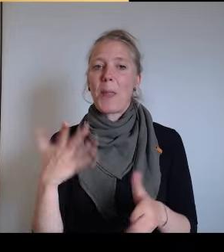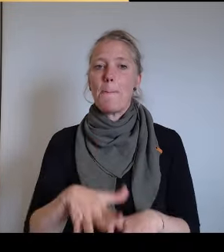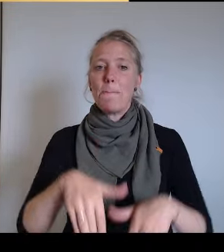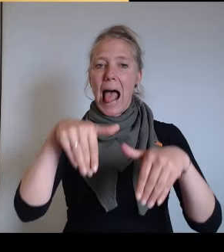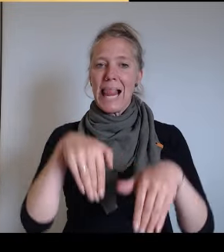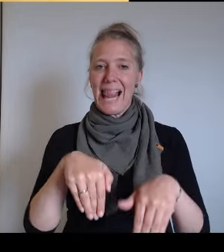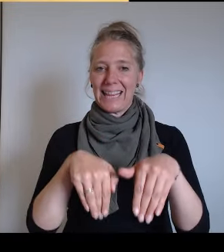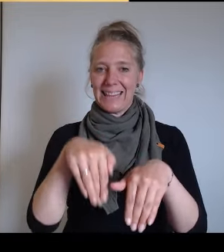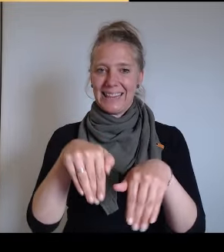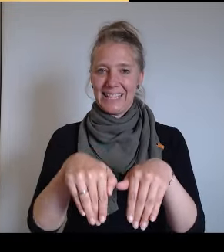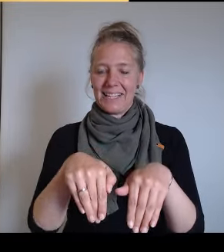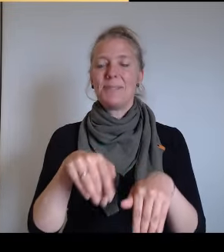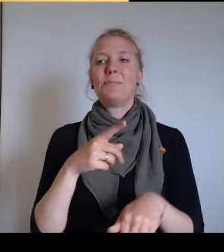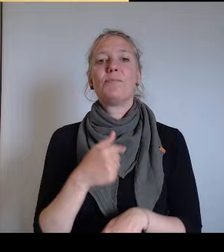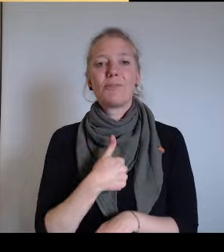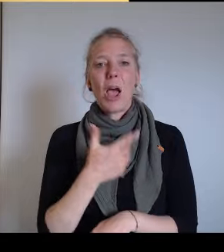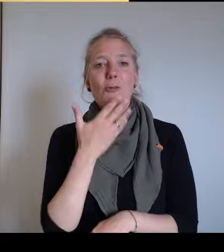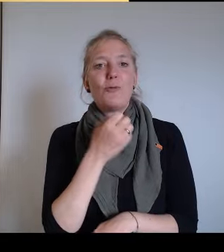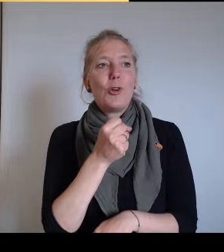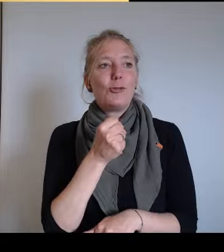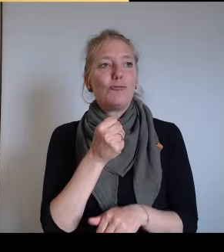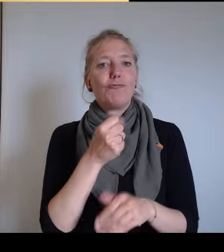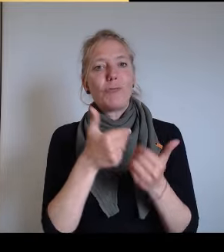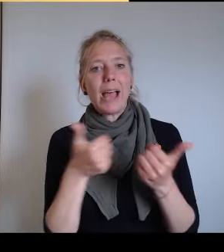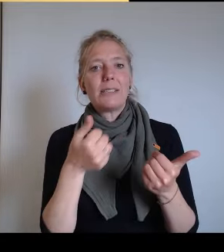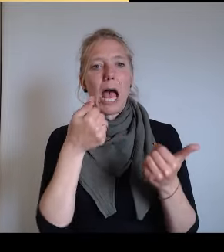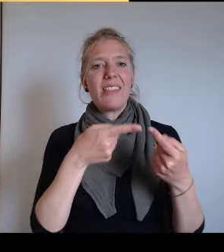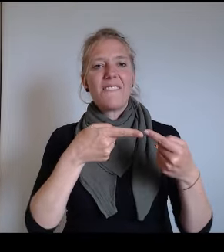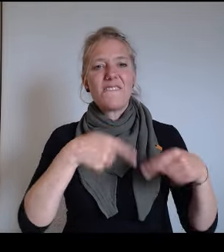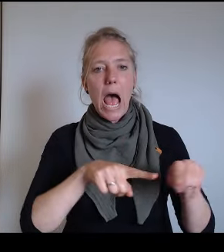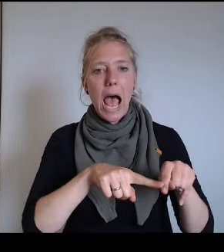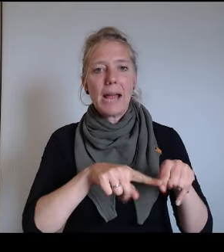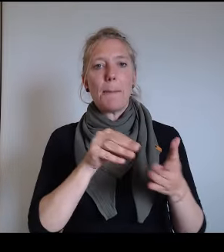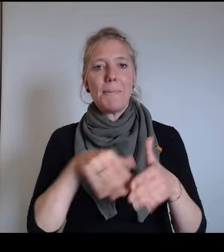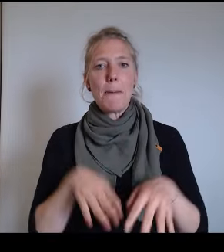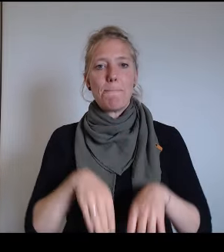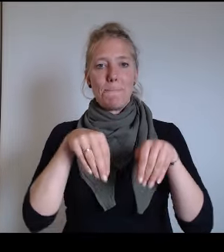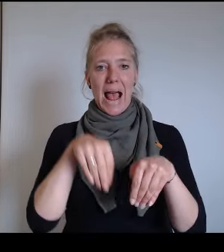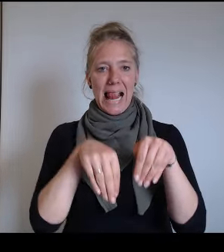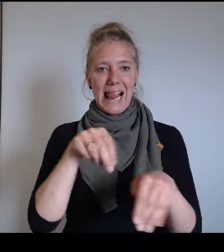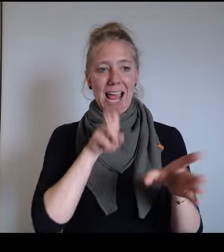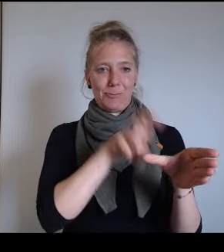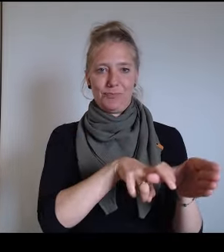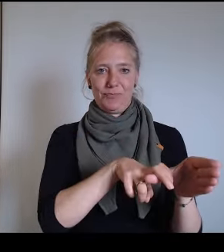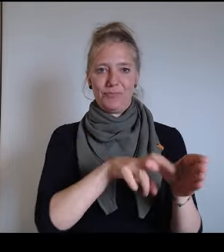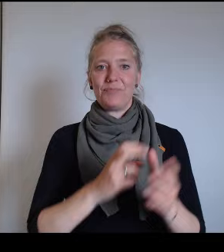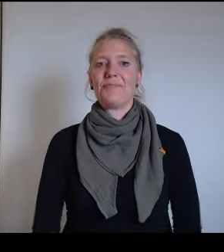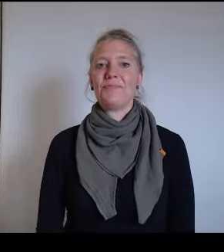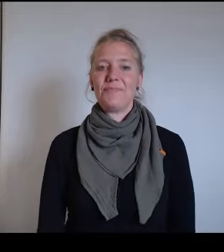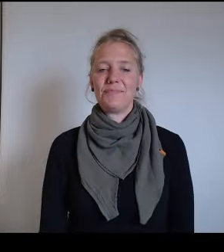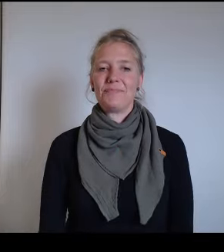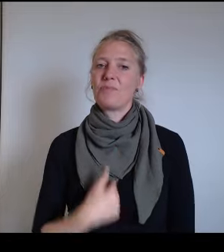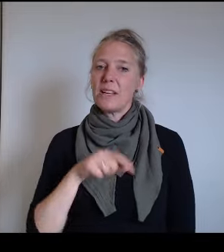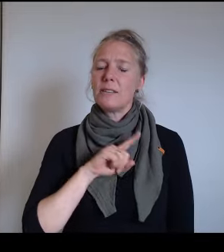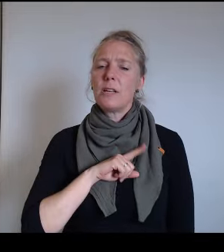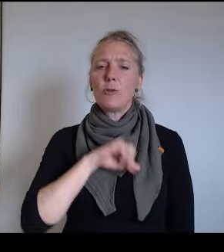würde gerne auch in einem Verein Ballett machen. Ich treffe mich gerne